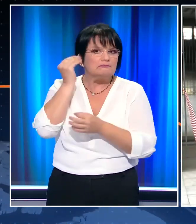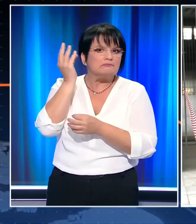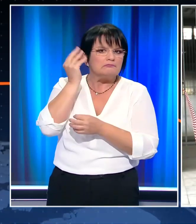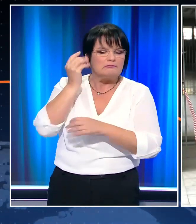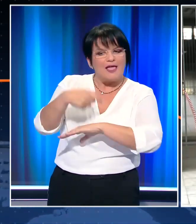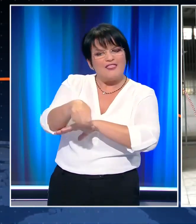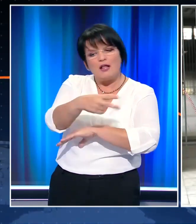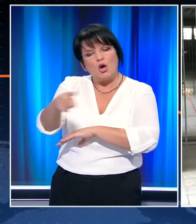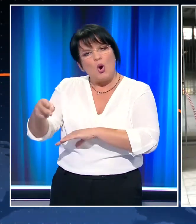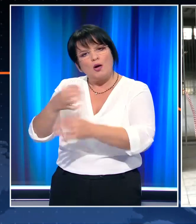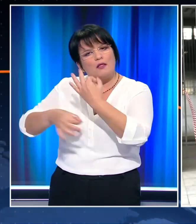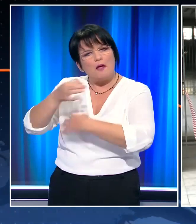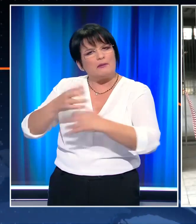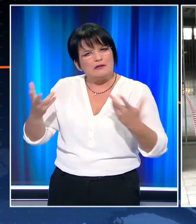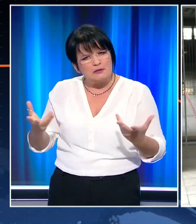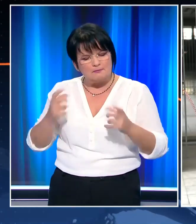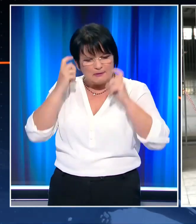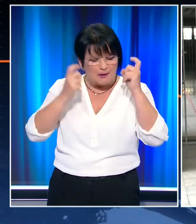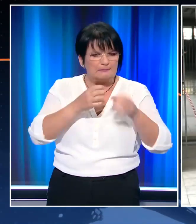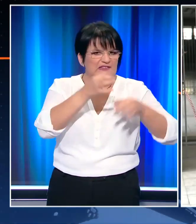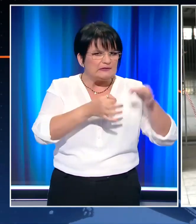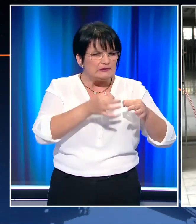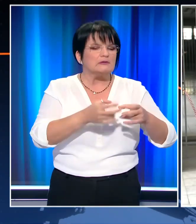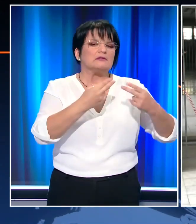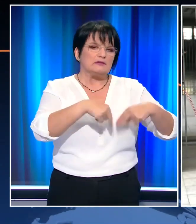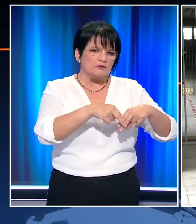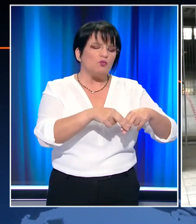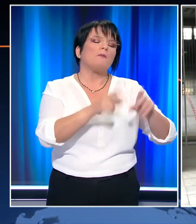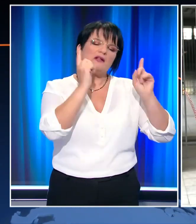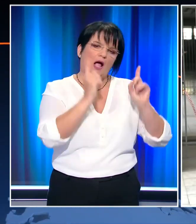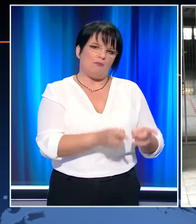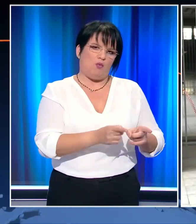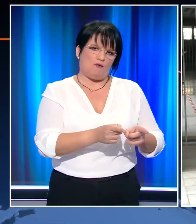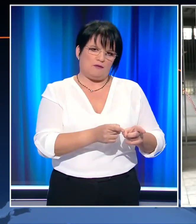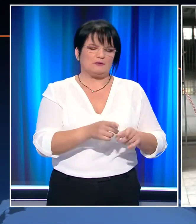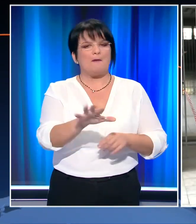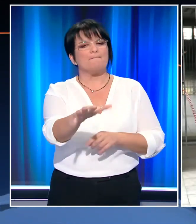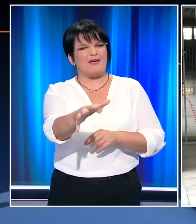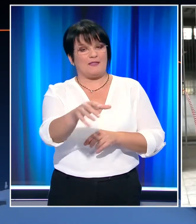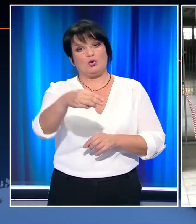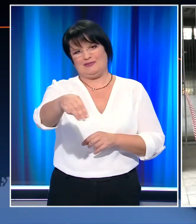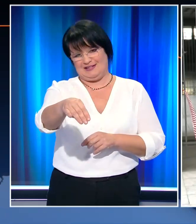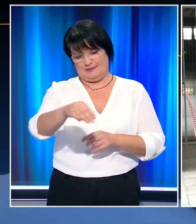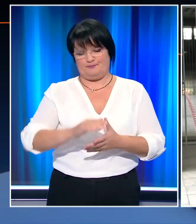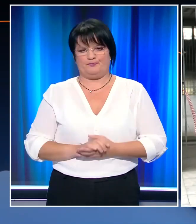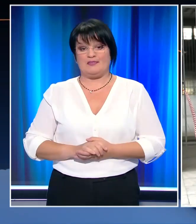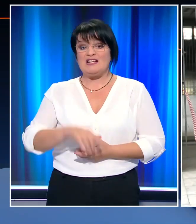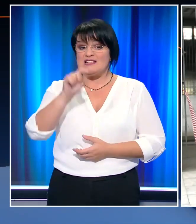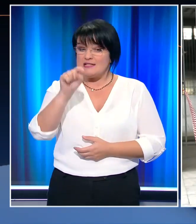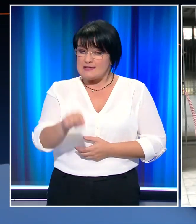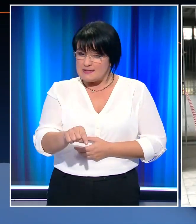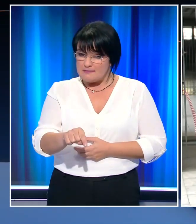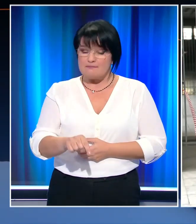τους συνηγόρους της υπεράσπησης, θα διασκεφθεί και στη συνέχεια θα εκδώσει την απόφασή του το πιθανότερο την Τρίτη. Σήμερα